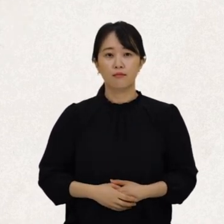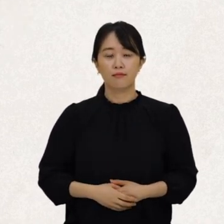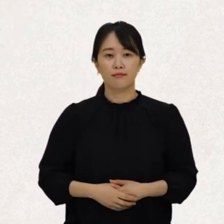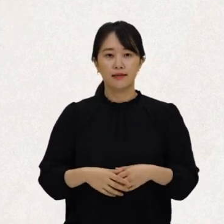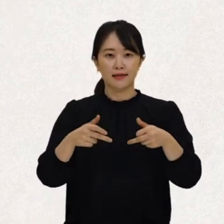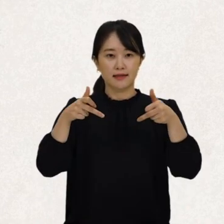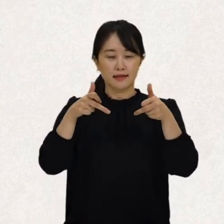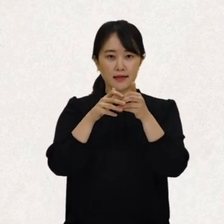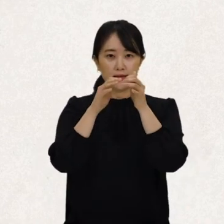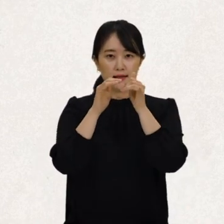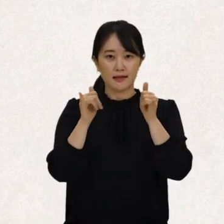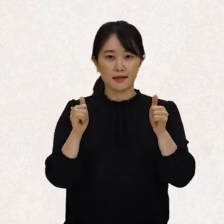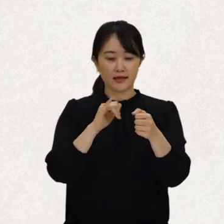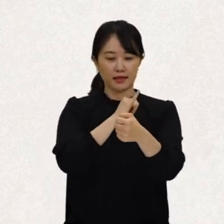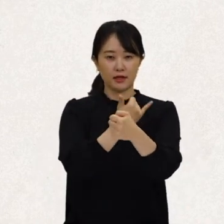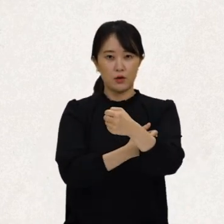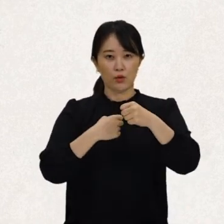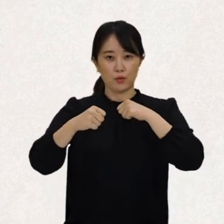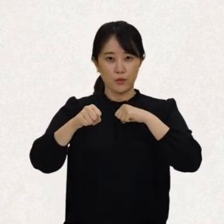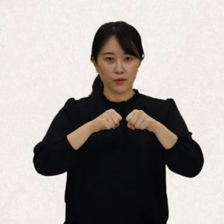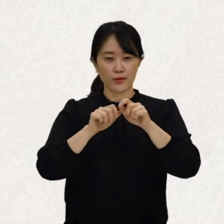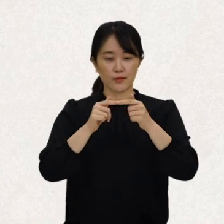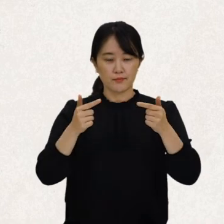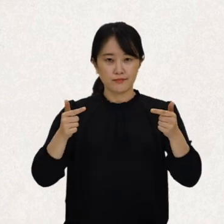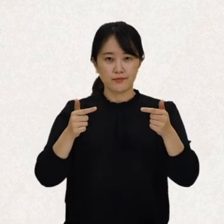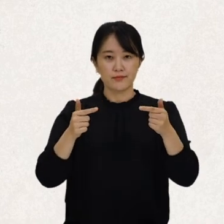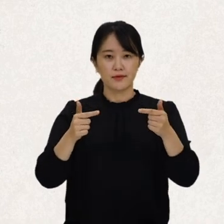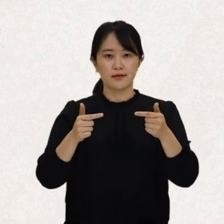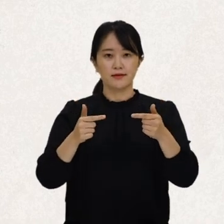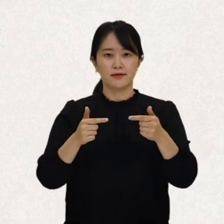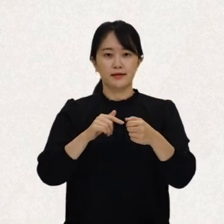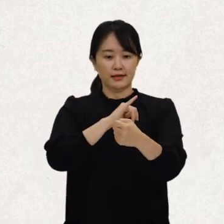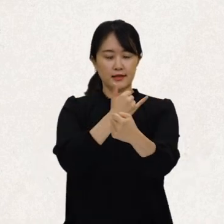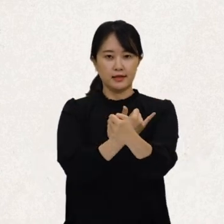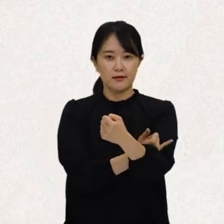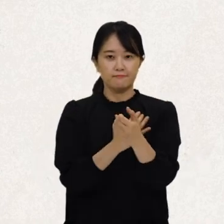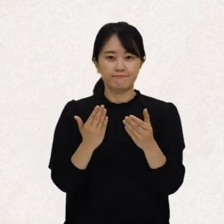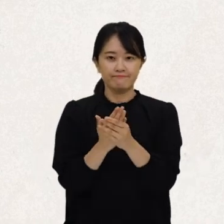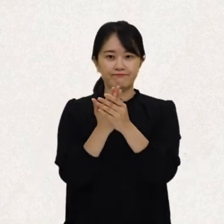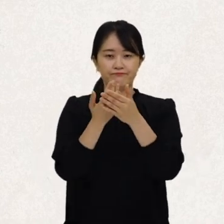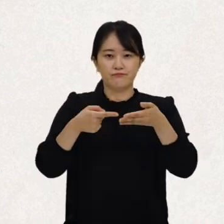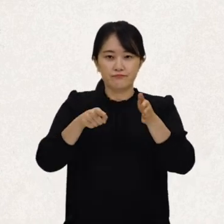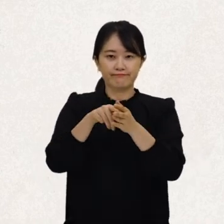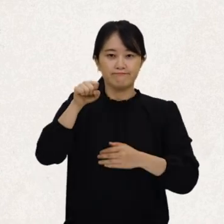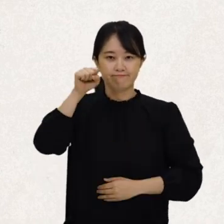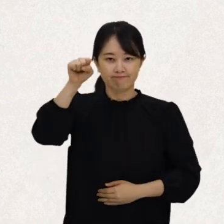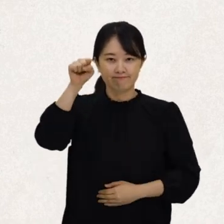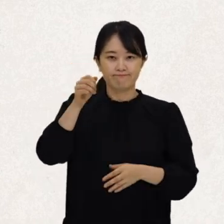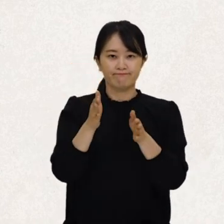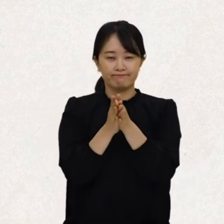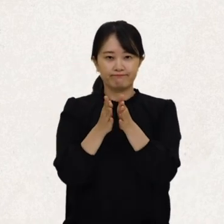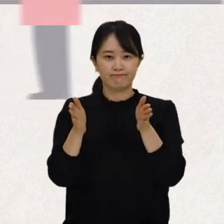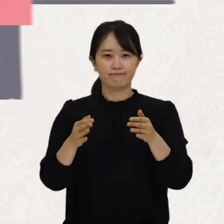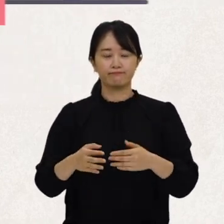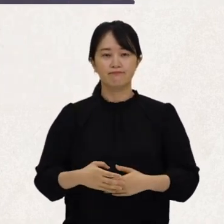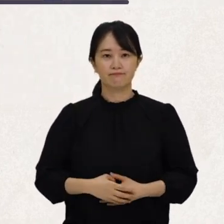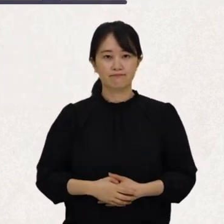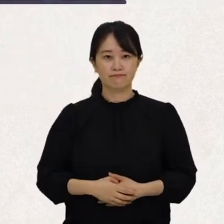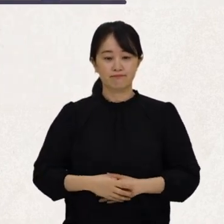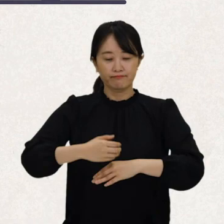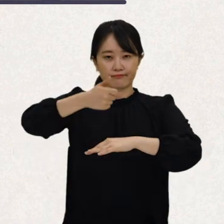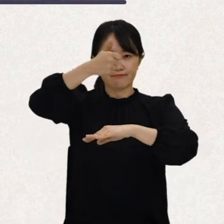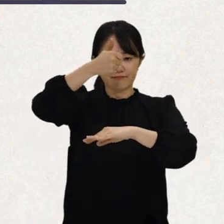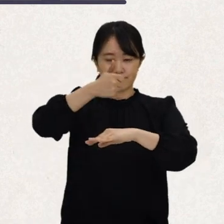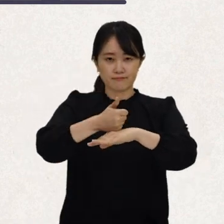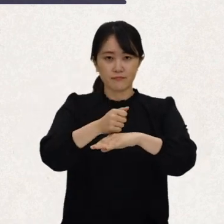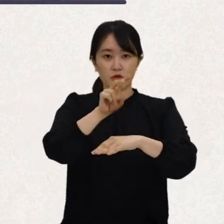장애인들과 인권활동가들은 장애인의 인권을 증진시키기 위한 투쟁을 계속해 왔어요. 그 결과